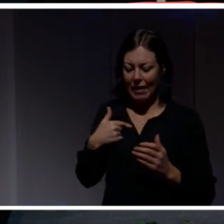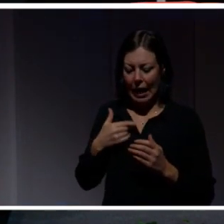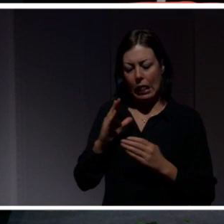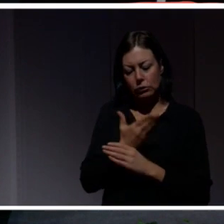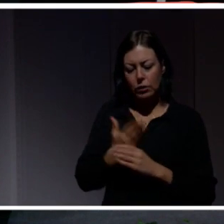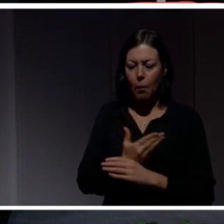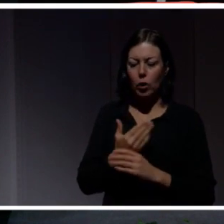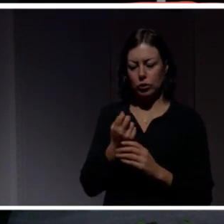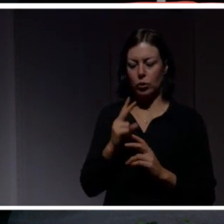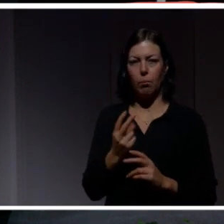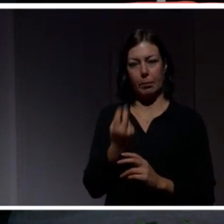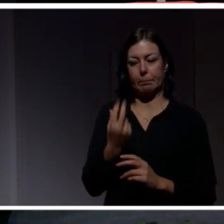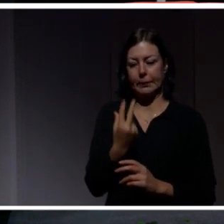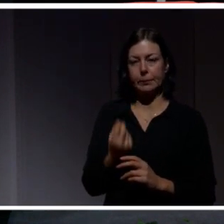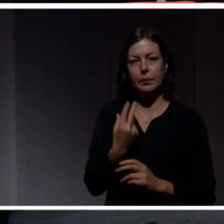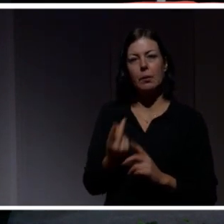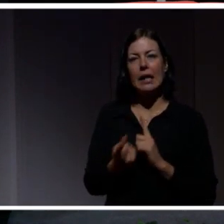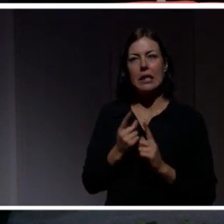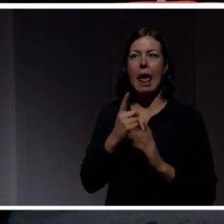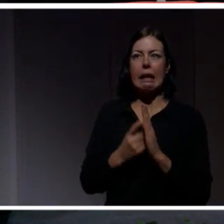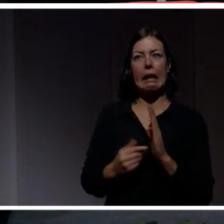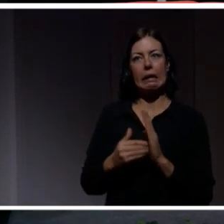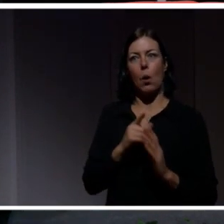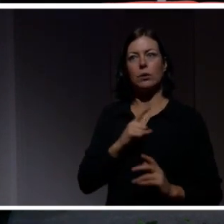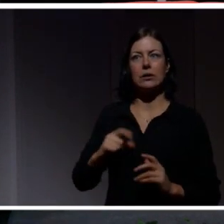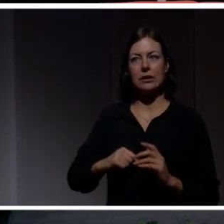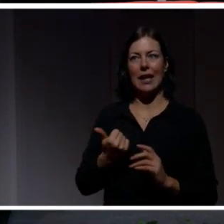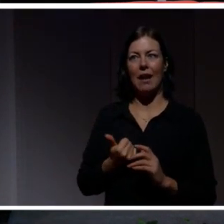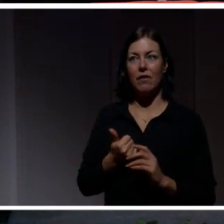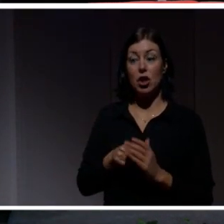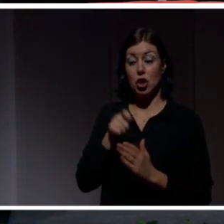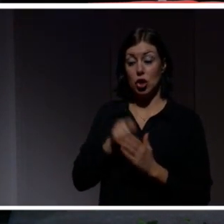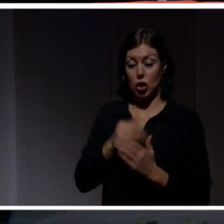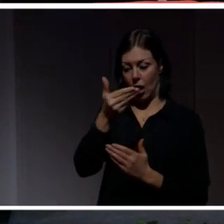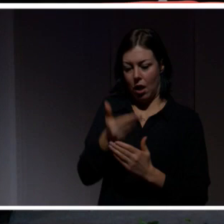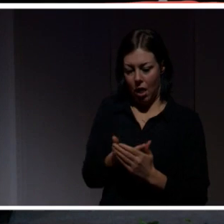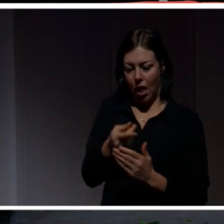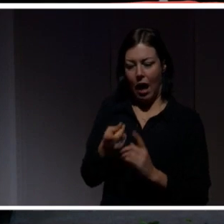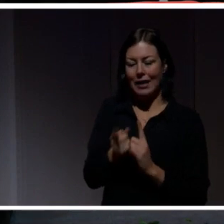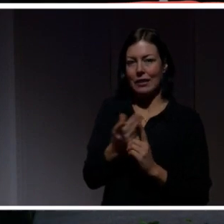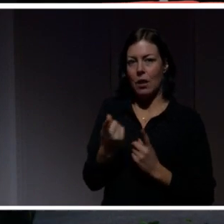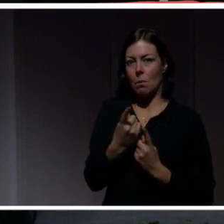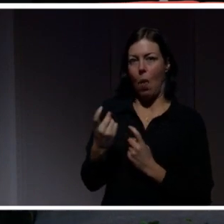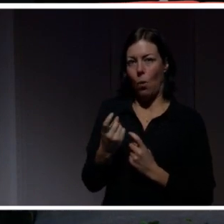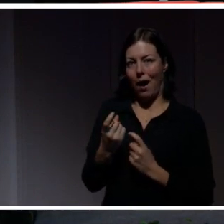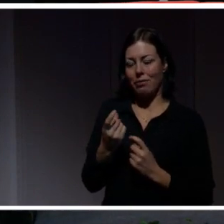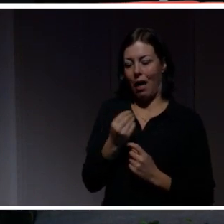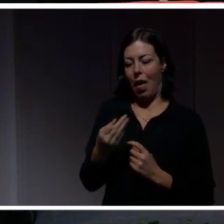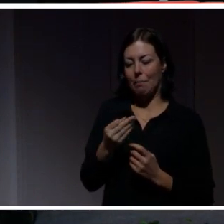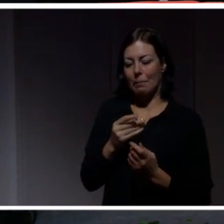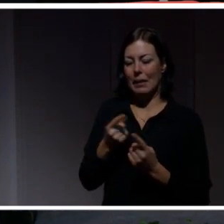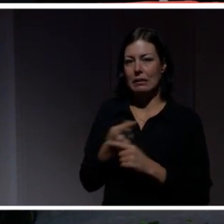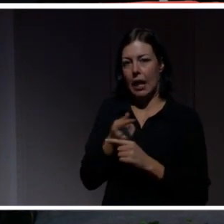vi sätter regler för oss själva. Vi kanske inte har de här lockande apparna på startskärmen utan vi kanske lägger in dem i mappar lite längre bak. Just för att man ska få